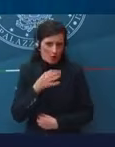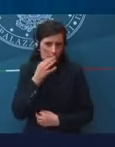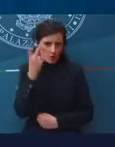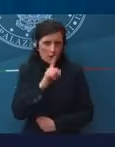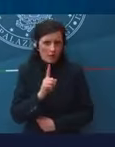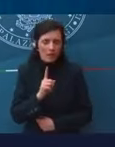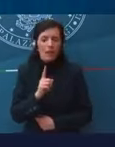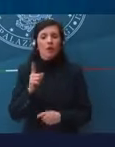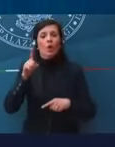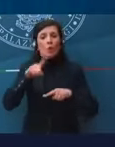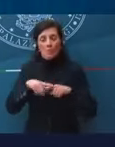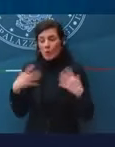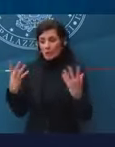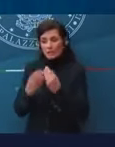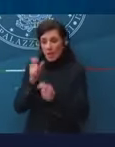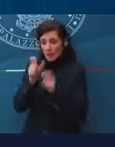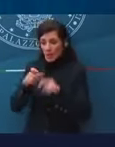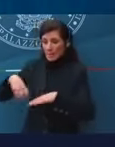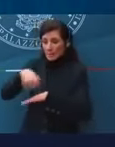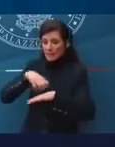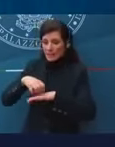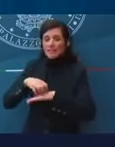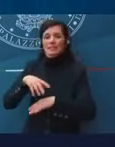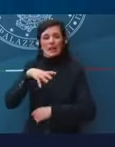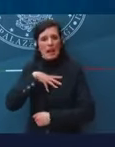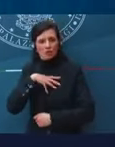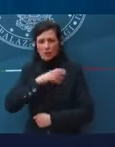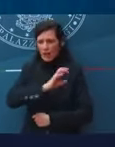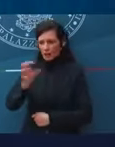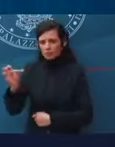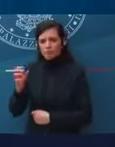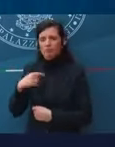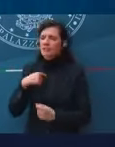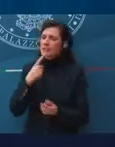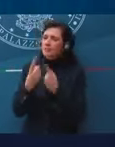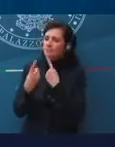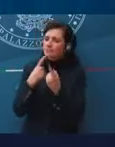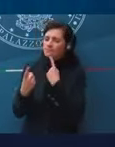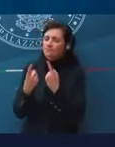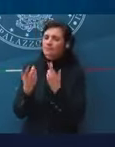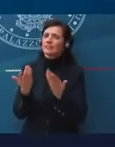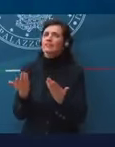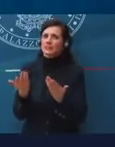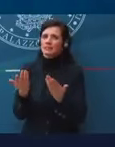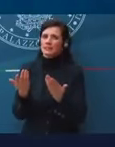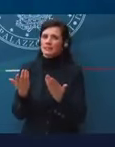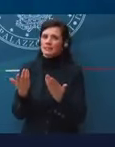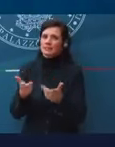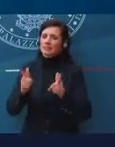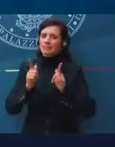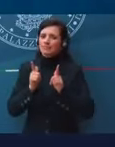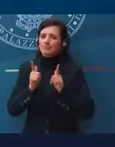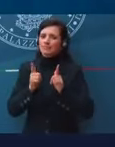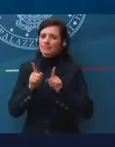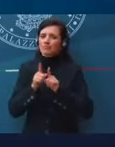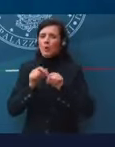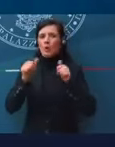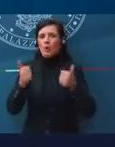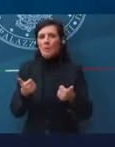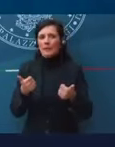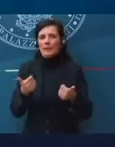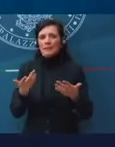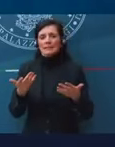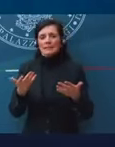primi ministri con cui ci siamo parlati, o cancelliere, eccetera, sono rimasti un pochino così sospesi da questo